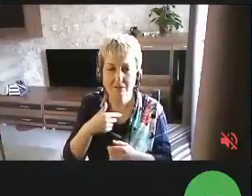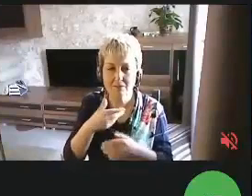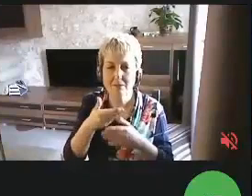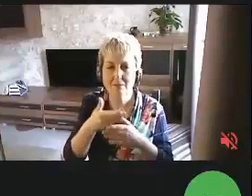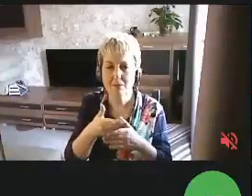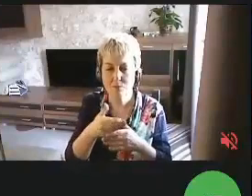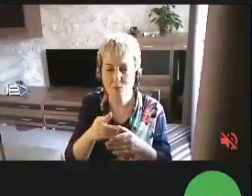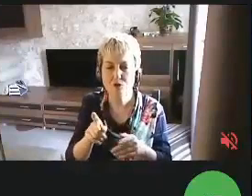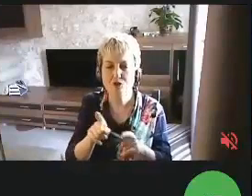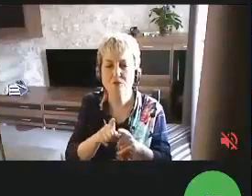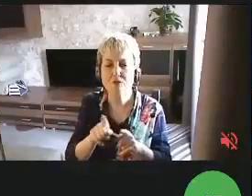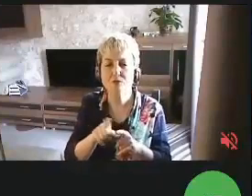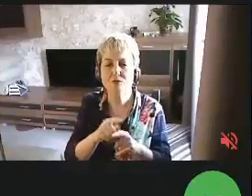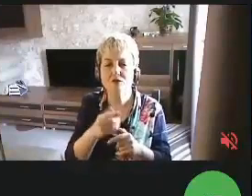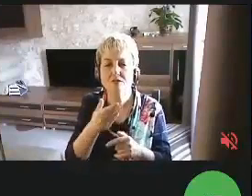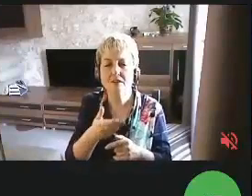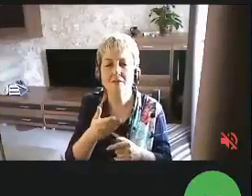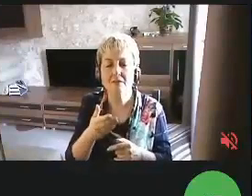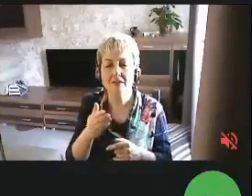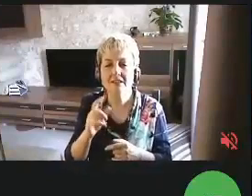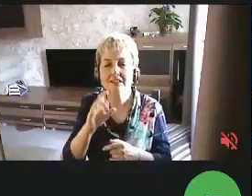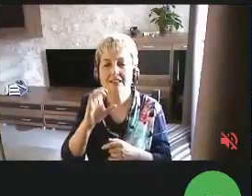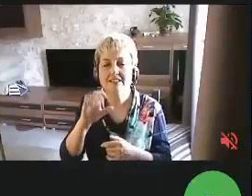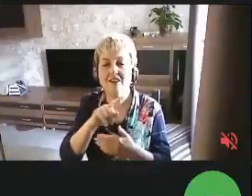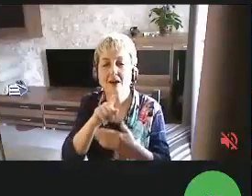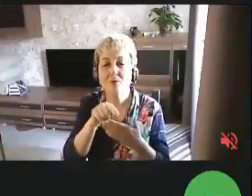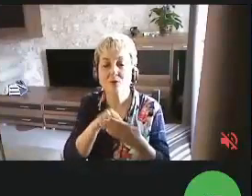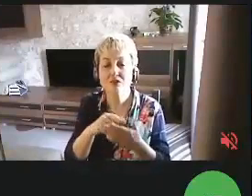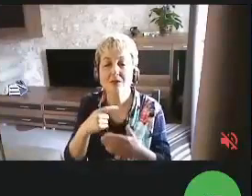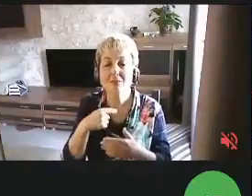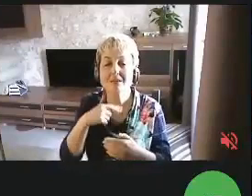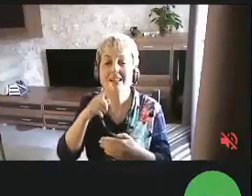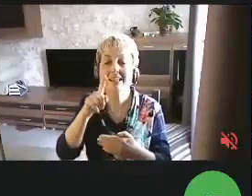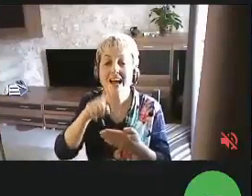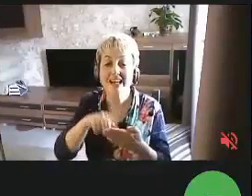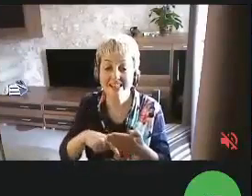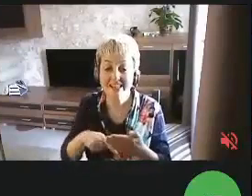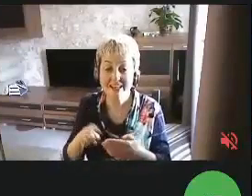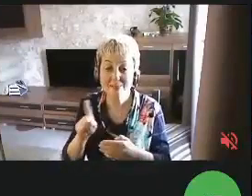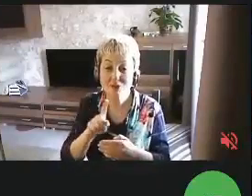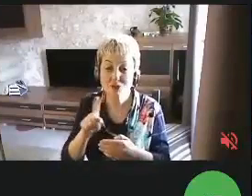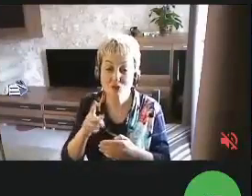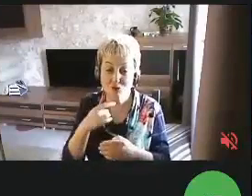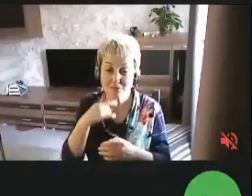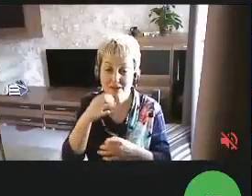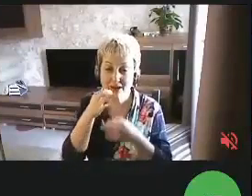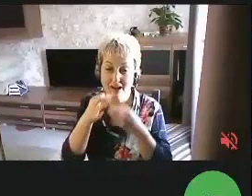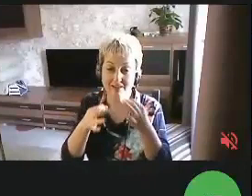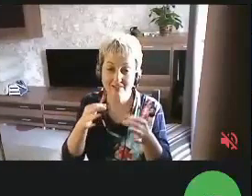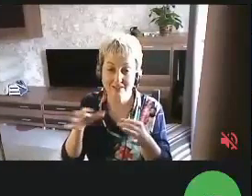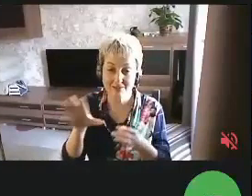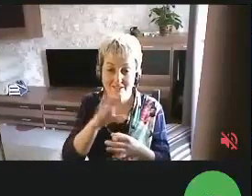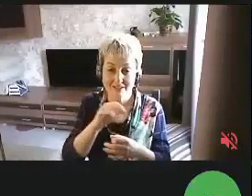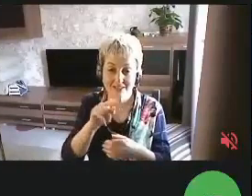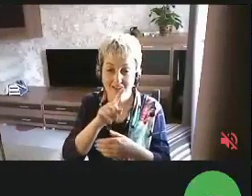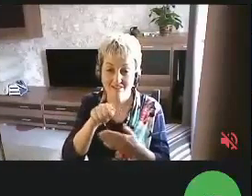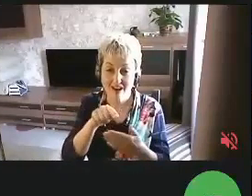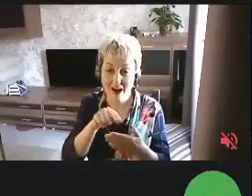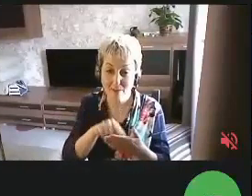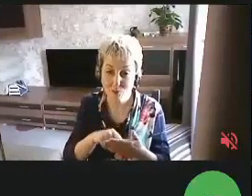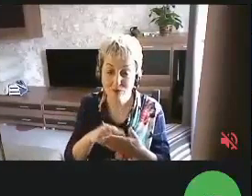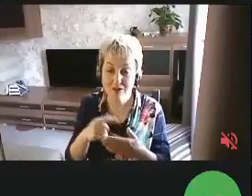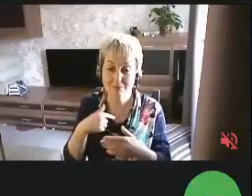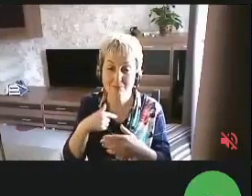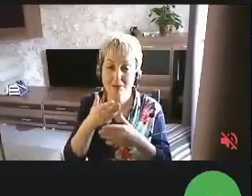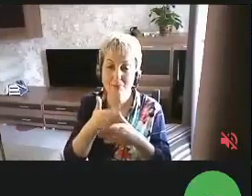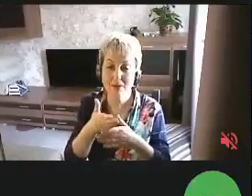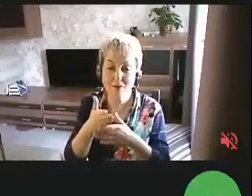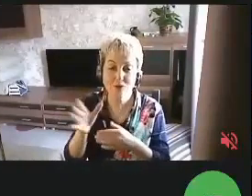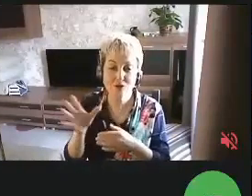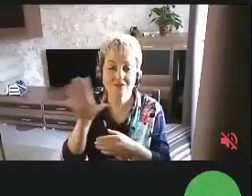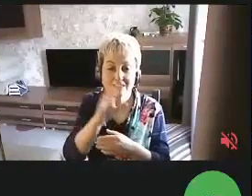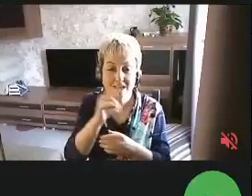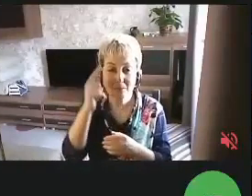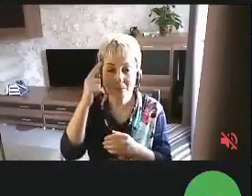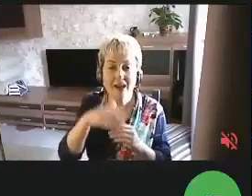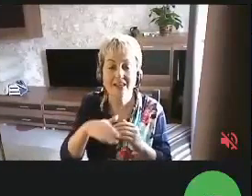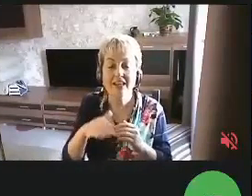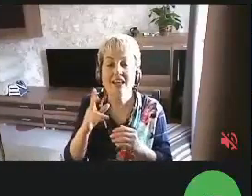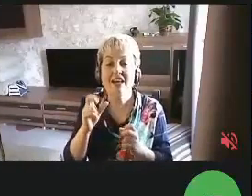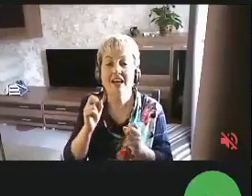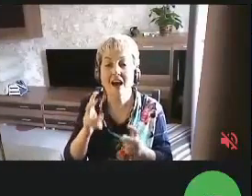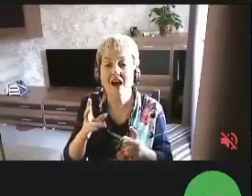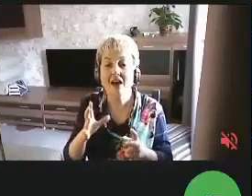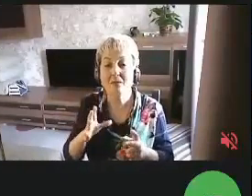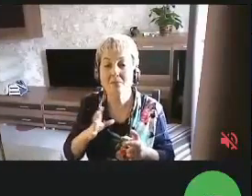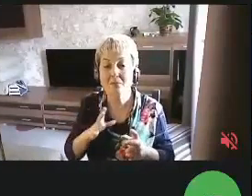вопросами. И мы надеемся, что мы ответим на все вопросы, мы поможем всем понять,